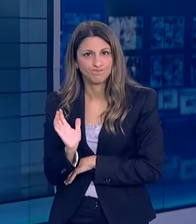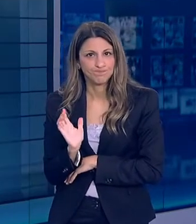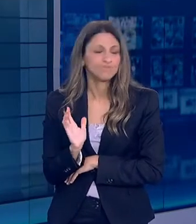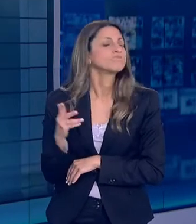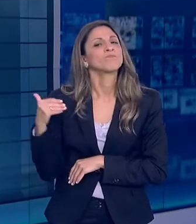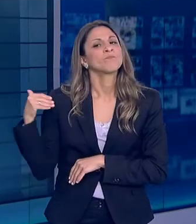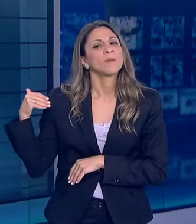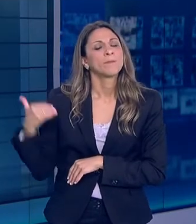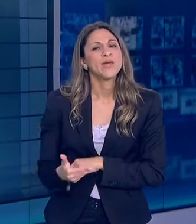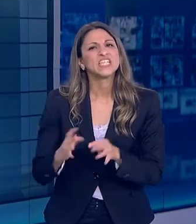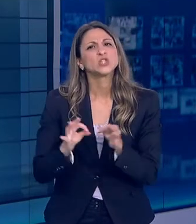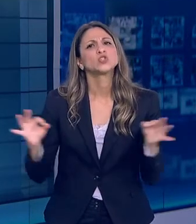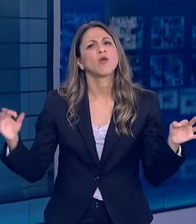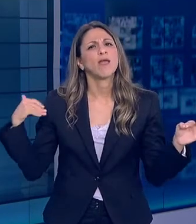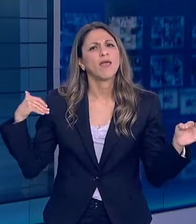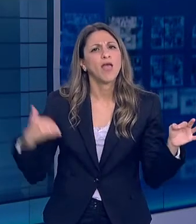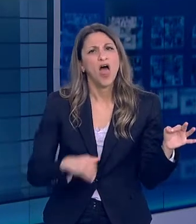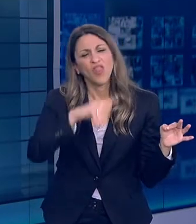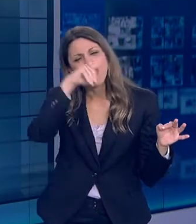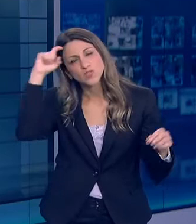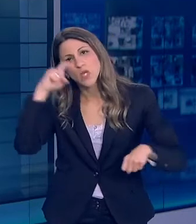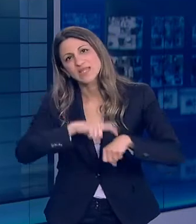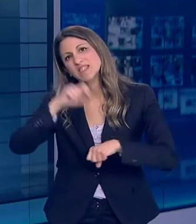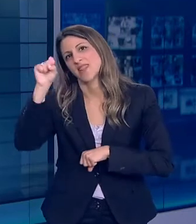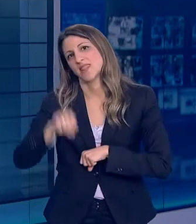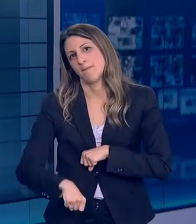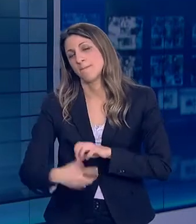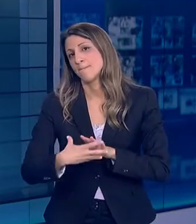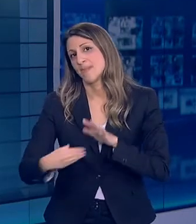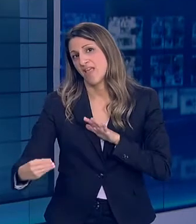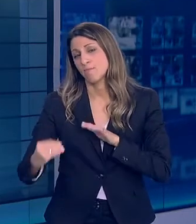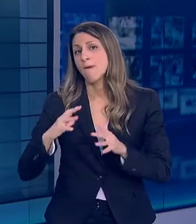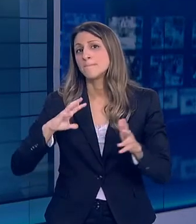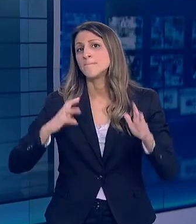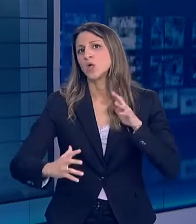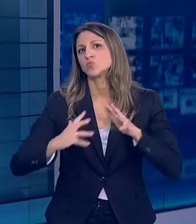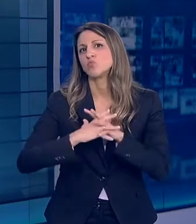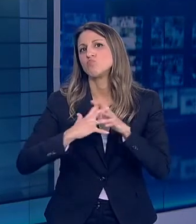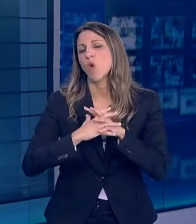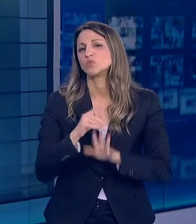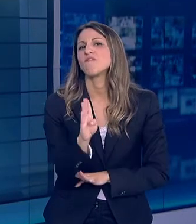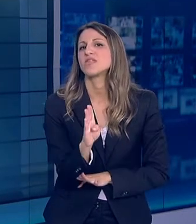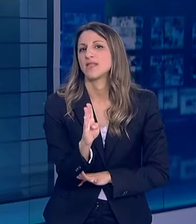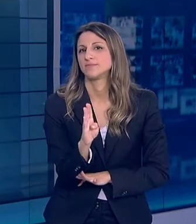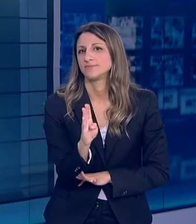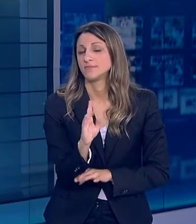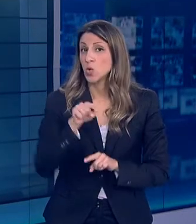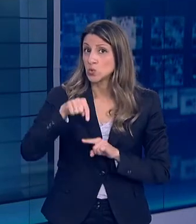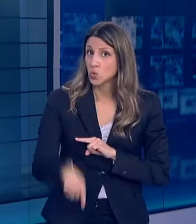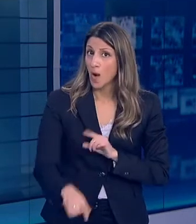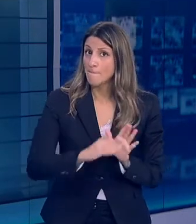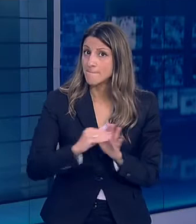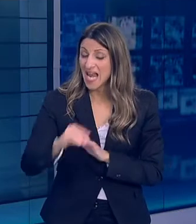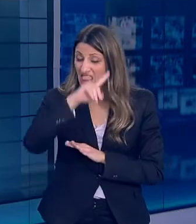δυσκολότερη στιγμή μετά το Δεύτερο Παγκόσμιο Πόλεμο πολύ εύκολα μπόρεσαν και αναμήθηκαν το ψέμα με την αλήθεια